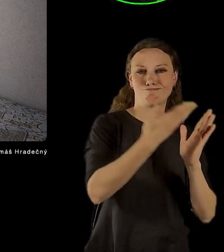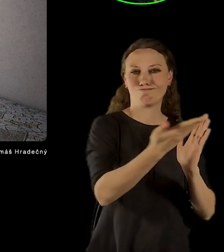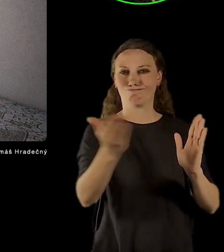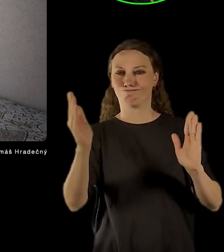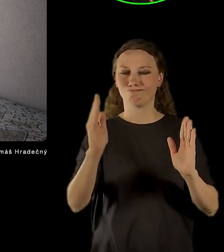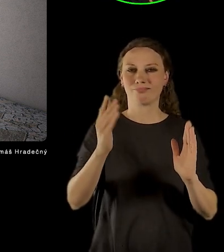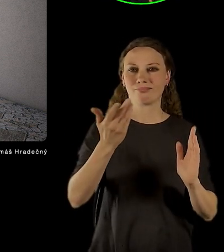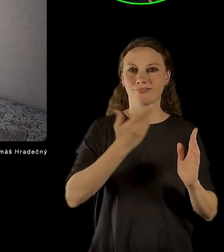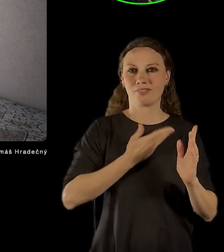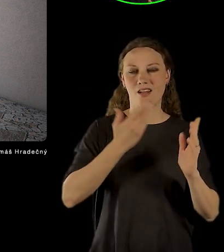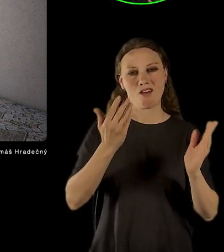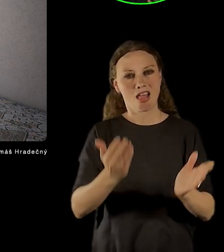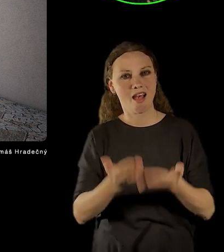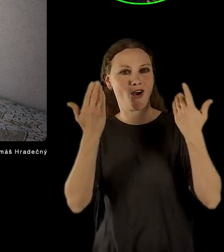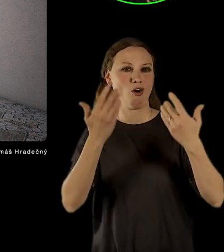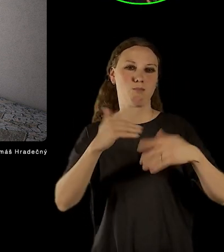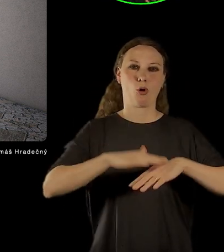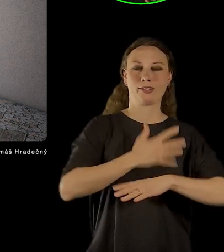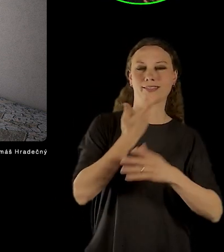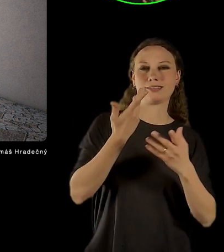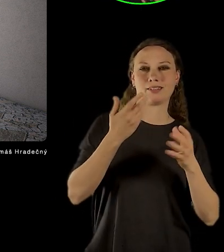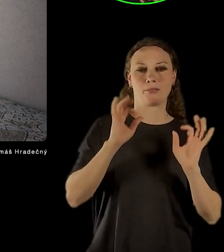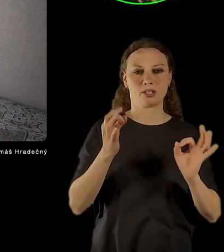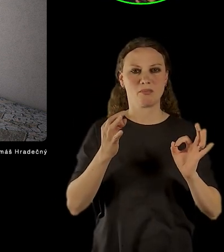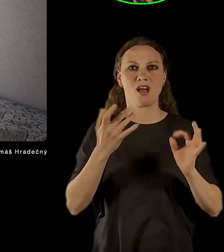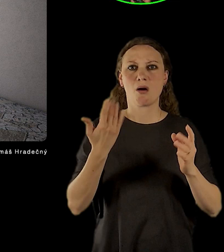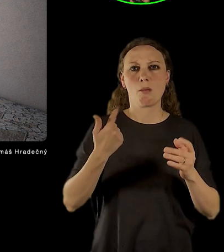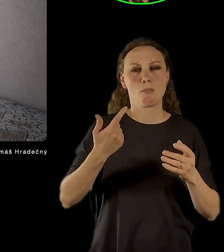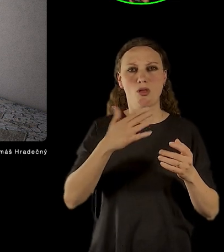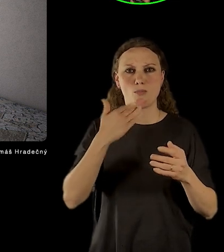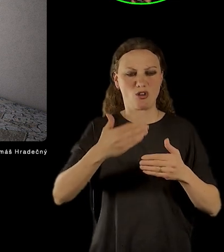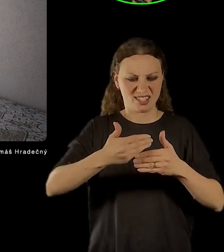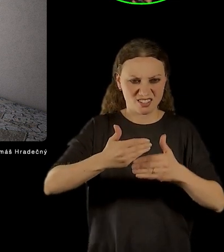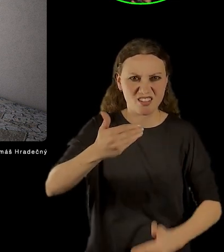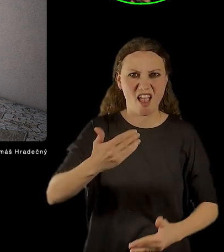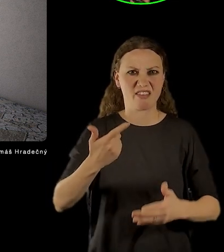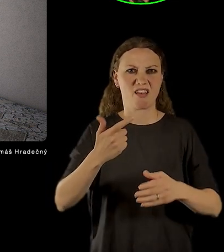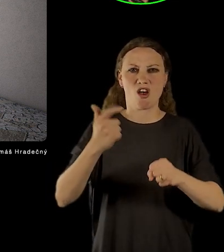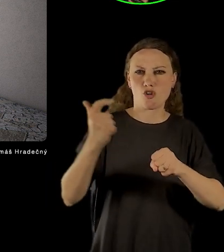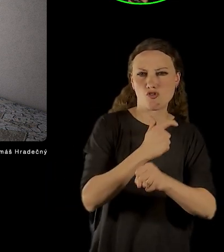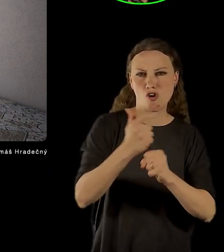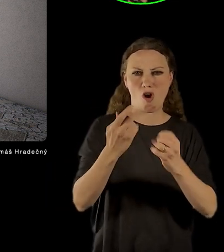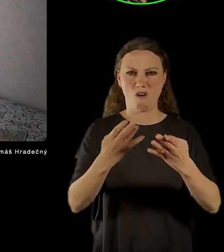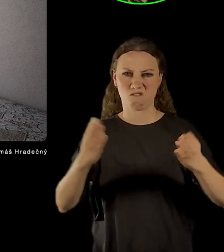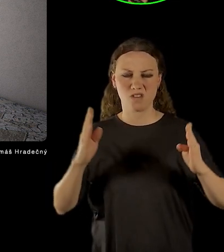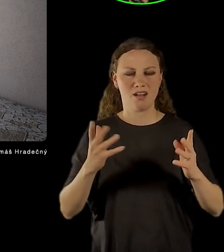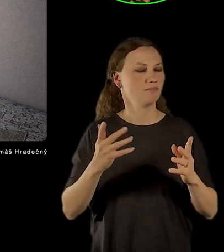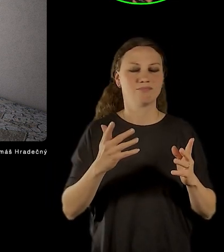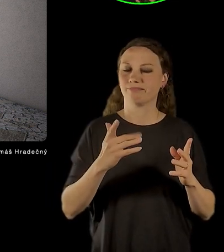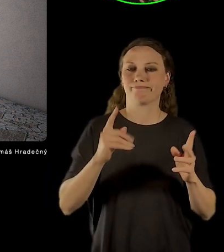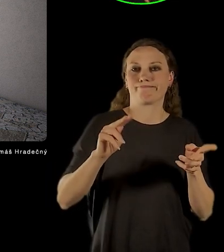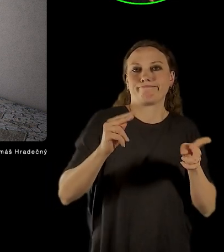Odstraňujeme ten těžký parapet, ocelovou konstrukci opláštěnou dřevem a nahrazujeme to